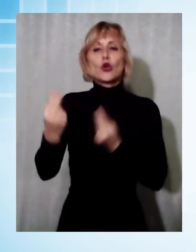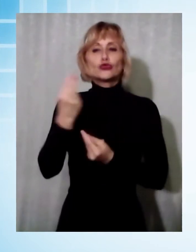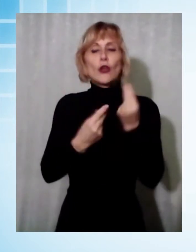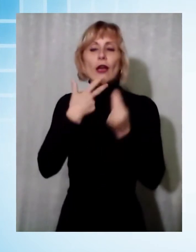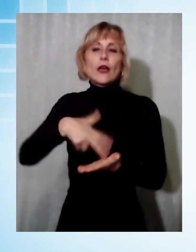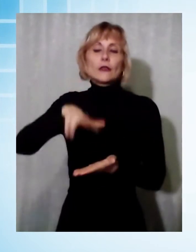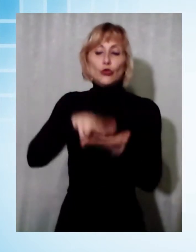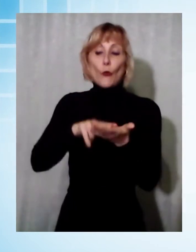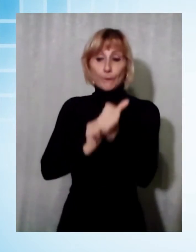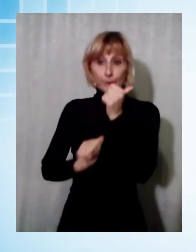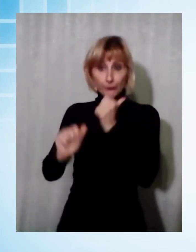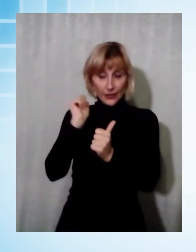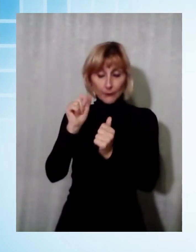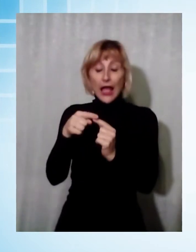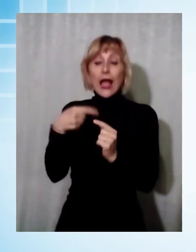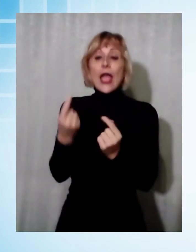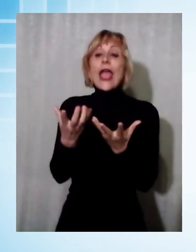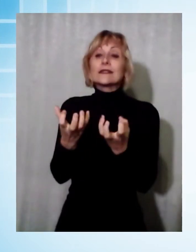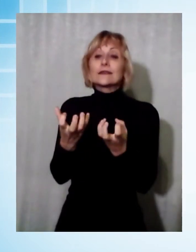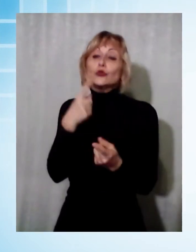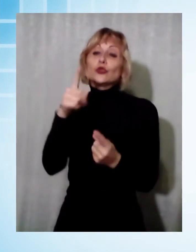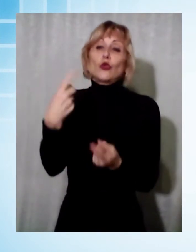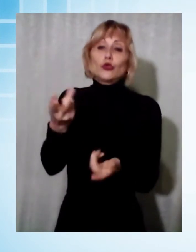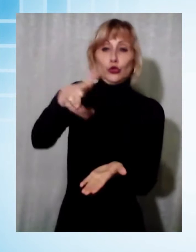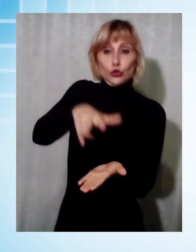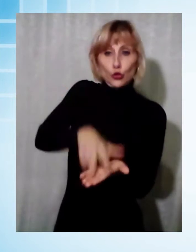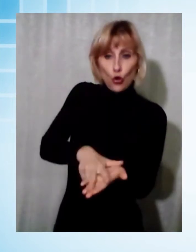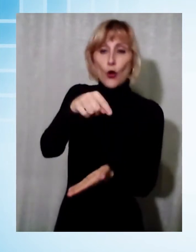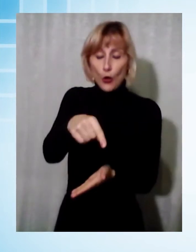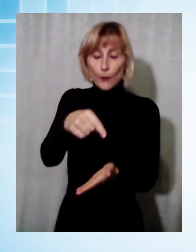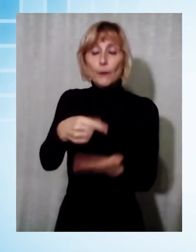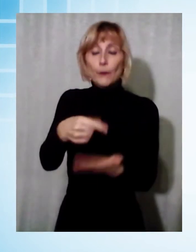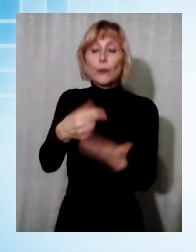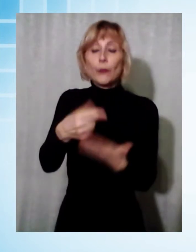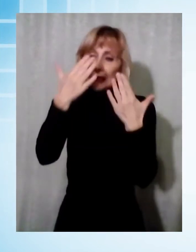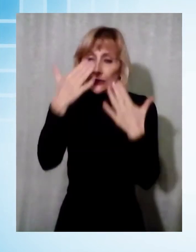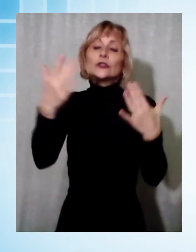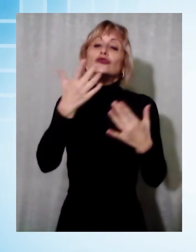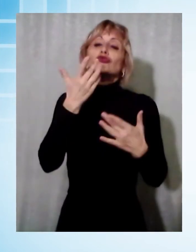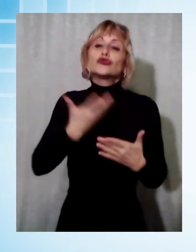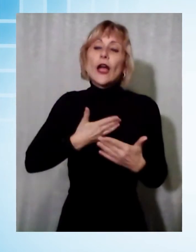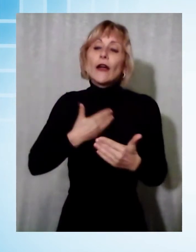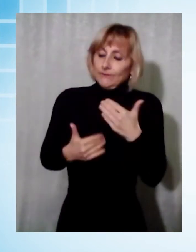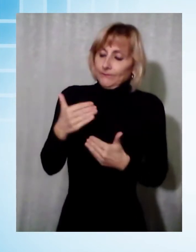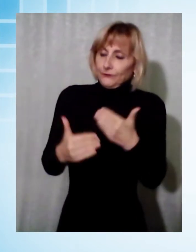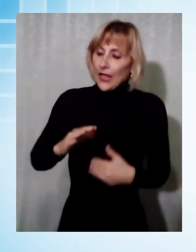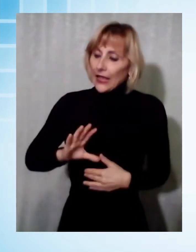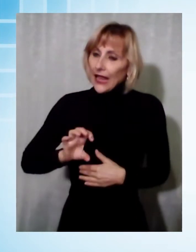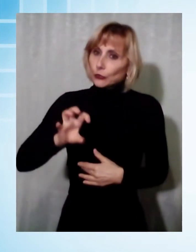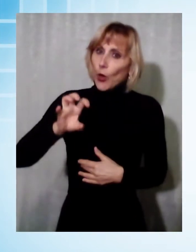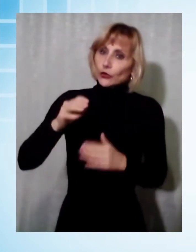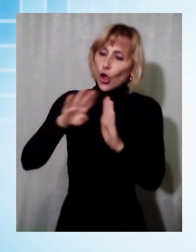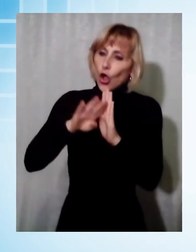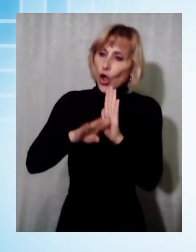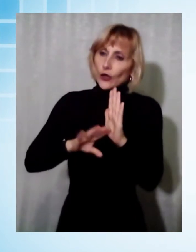quello esecutivo dopo, l'amministrazione d'Ambrosio ha infatti avuto la possibilità di avanzare notevolmente nella graduatoria regionale,